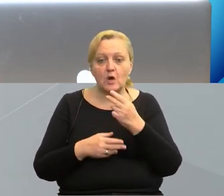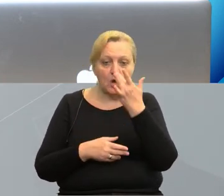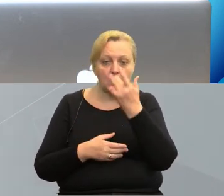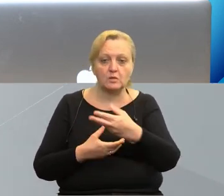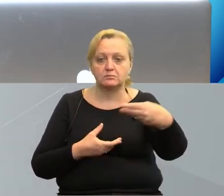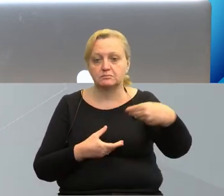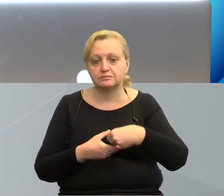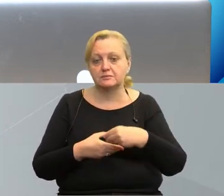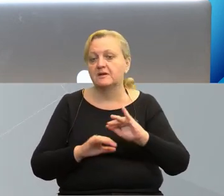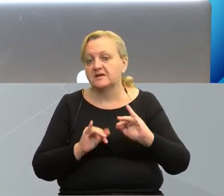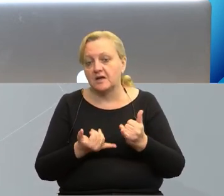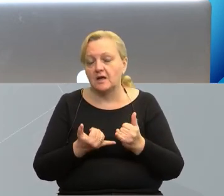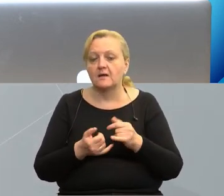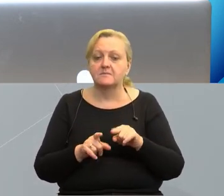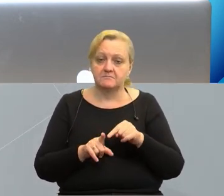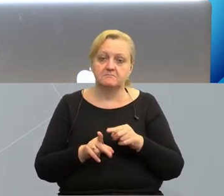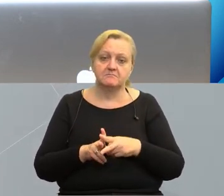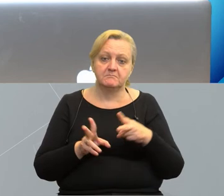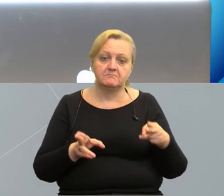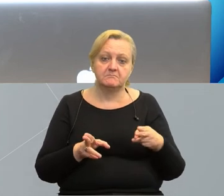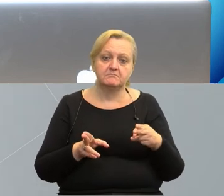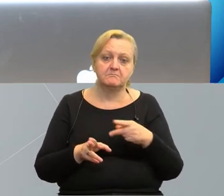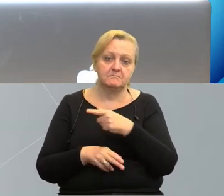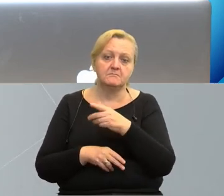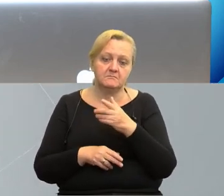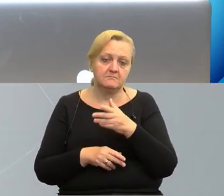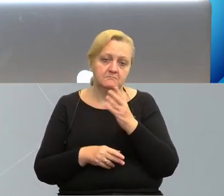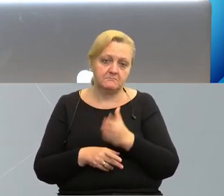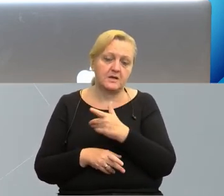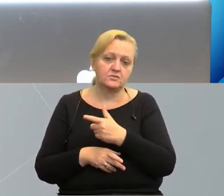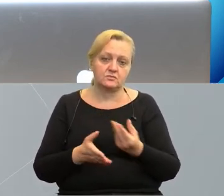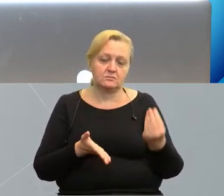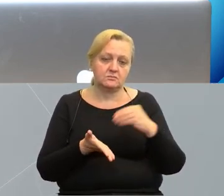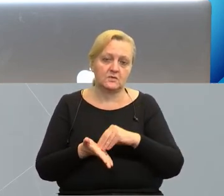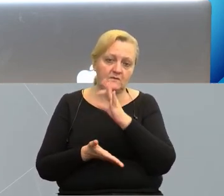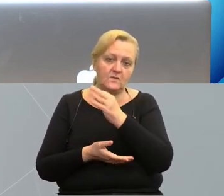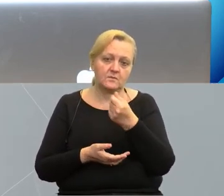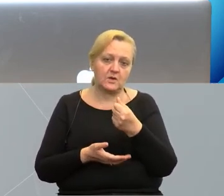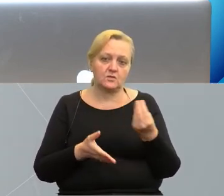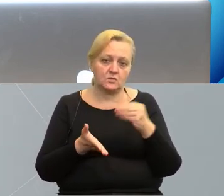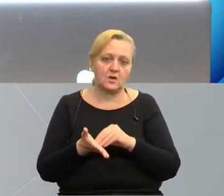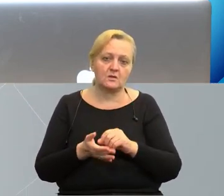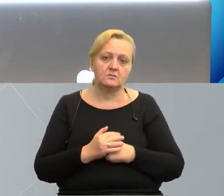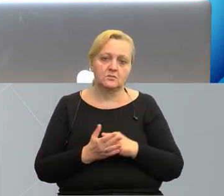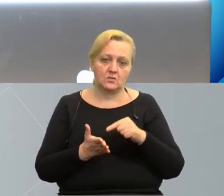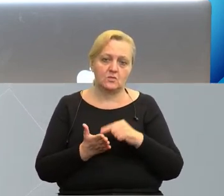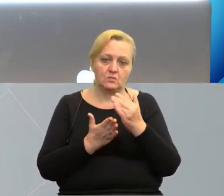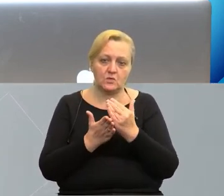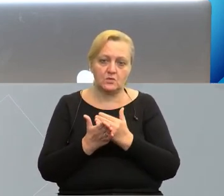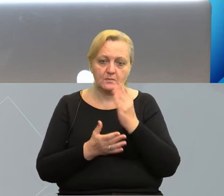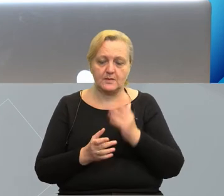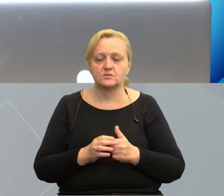która analogicznie jak w obecnej perspektywie zapowiedziała dołożenie swoich środków także do tego